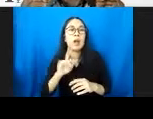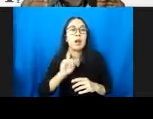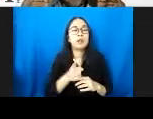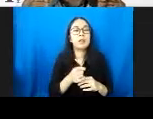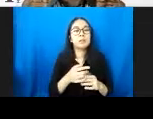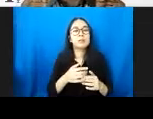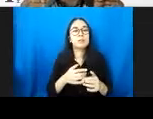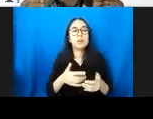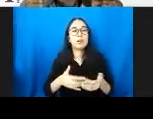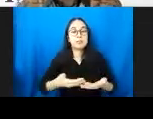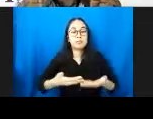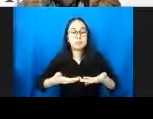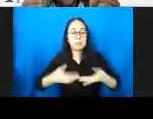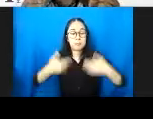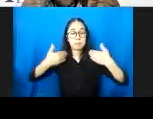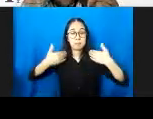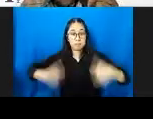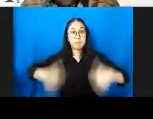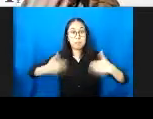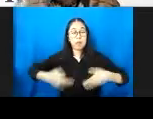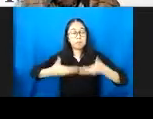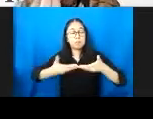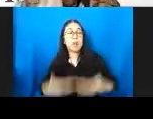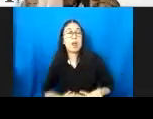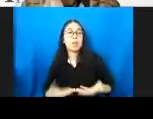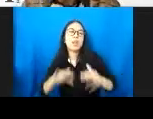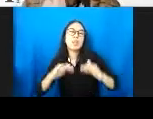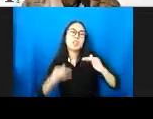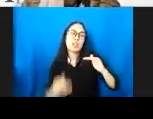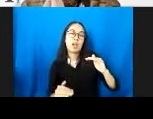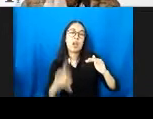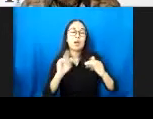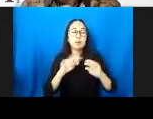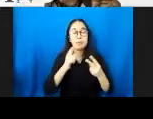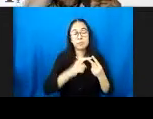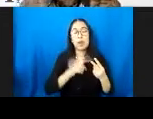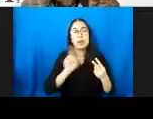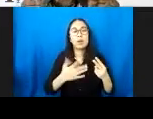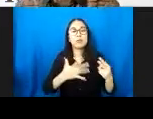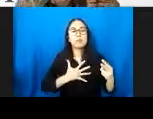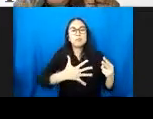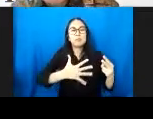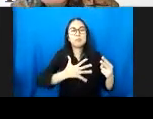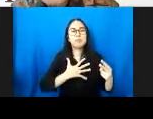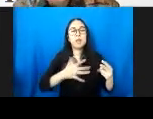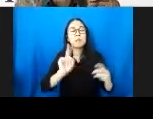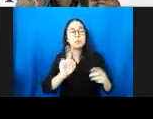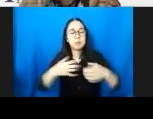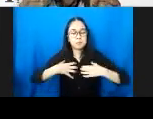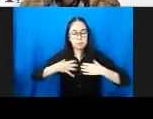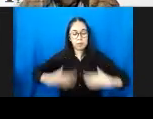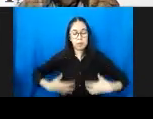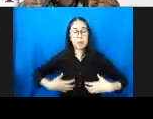lahir rendah, di bawah 2,5 kg. Kemudian gangguan pernafasan, karena asfiksia ya, karena paru-parunya tidak berkembang dengan baik.